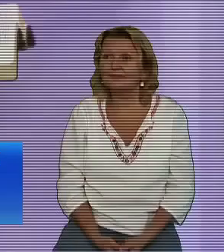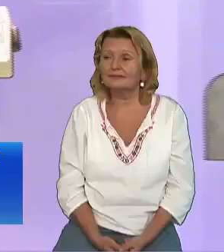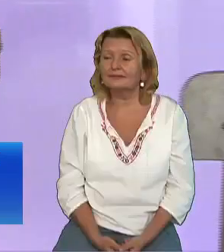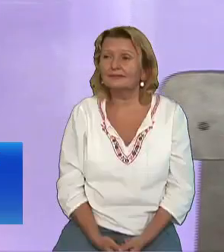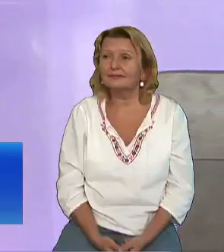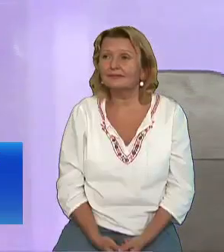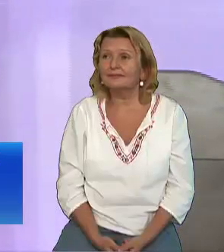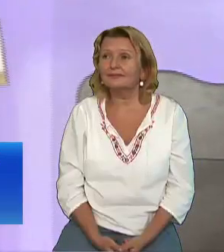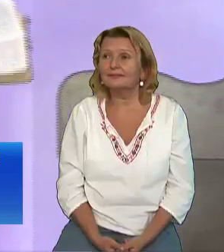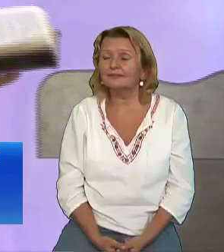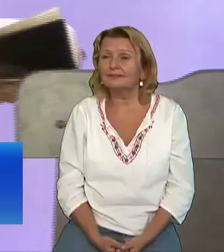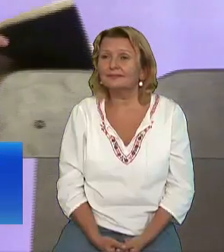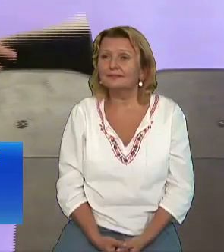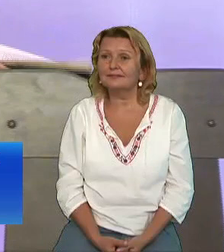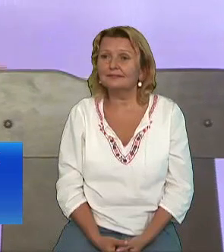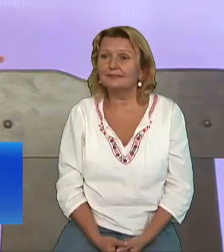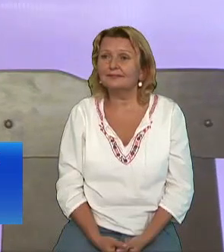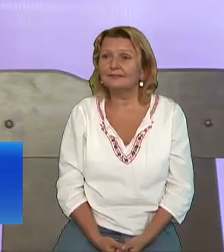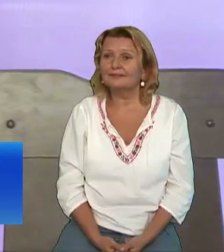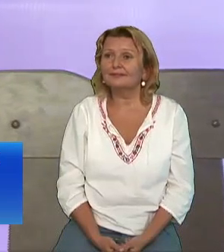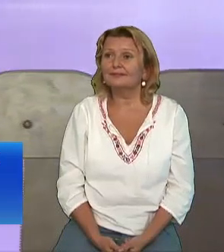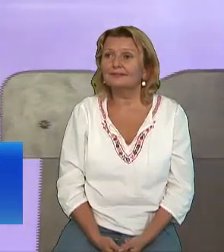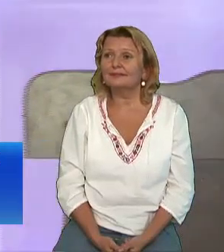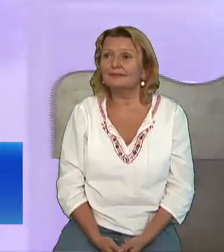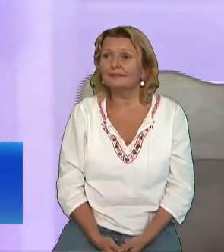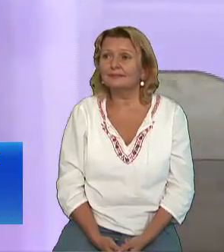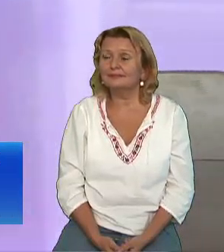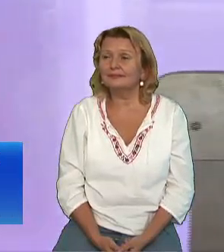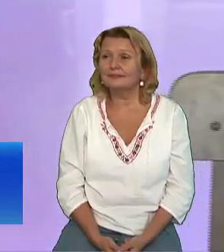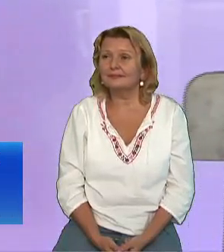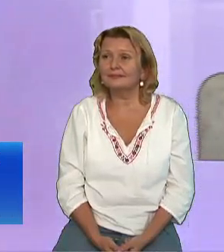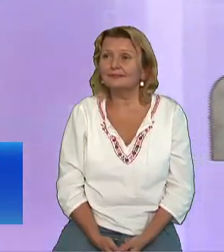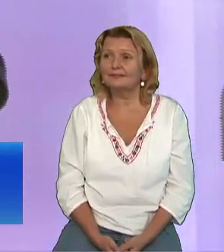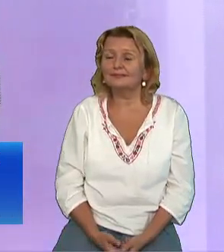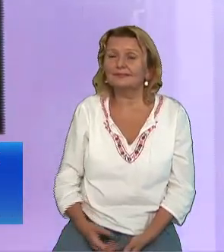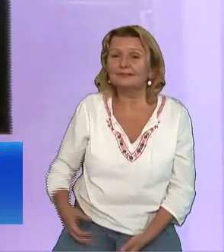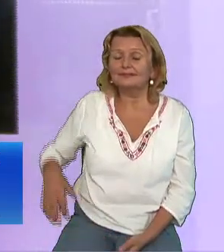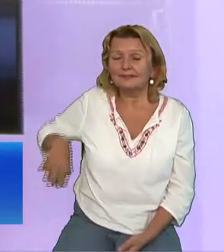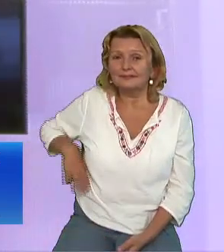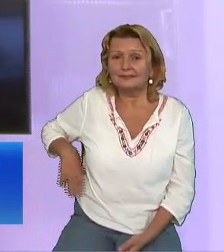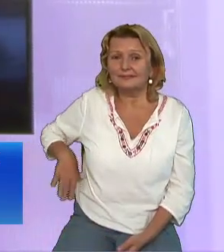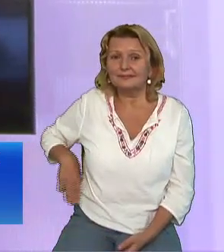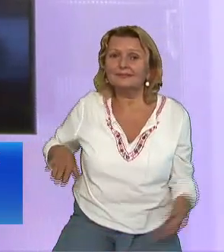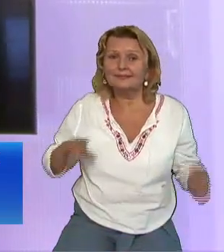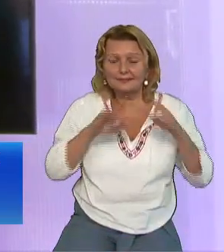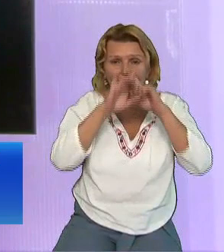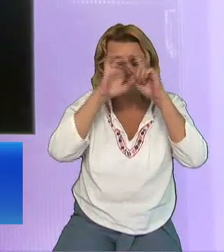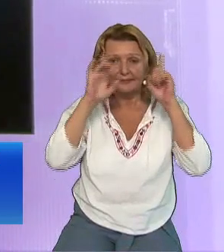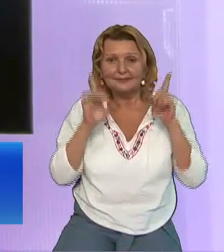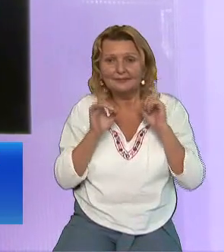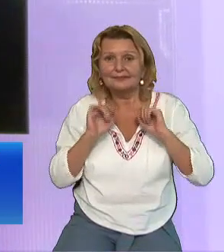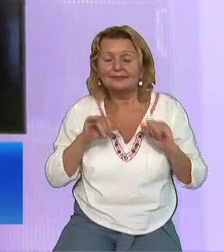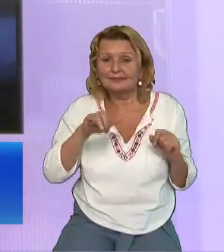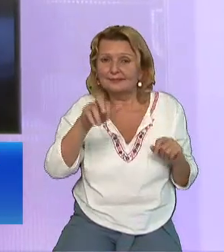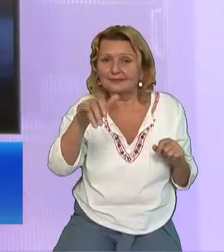dacă nu l-au văzut E foarte greu să credem Dacă nu l-am văzut pe el Și așa cu această lecție Și cu această butadă